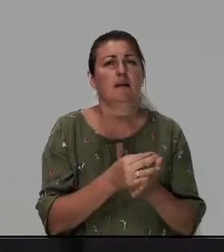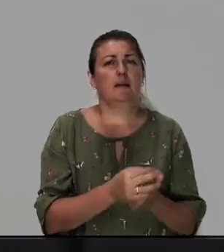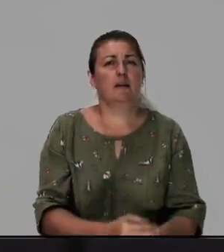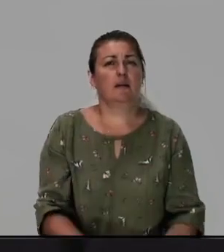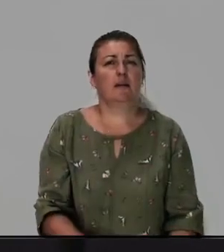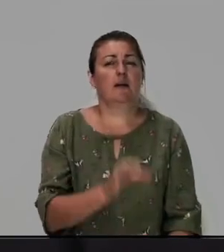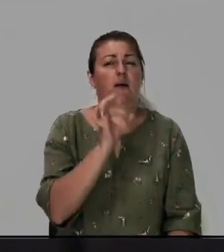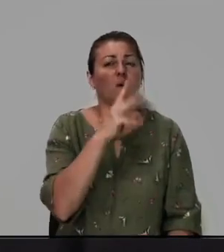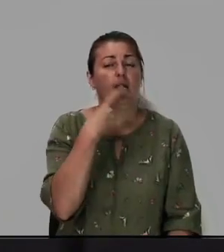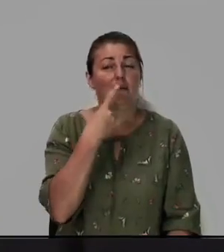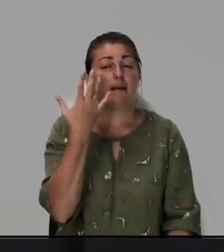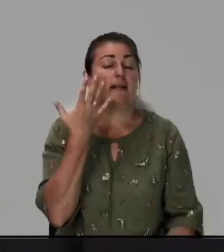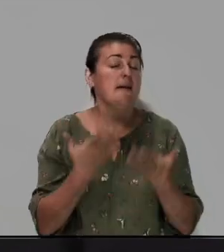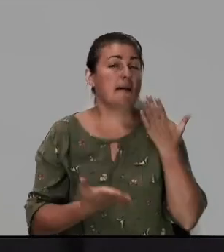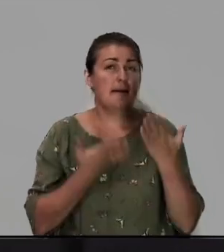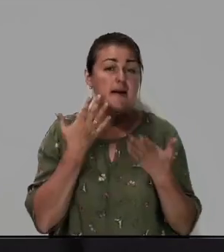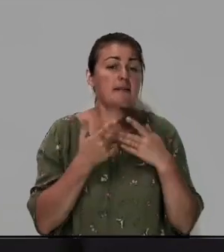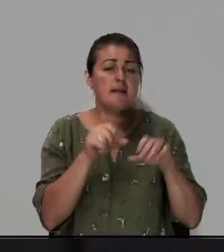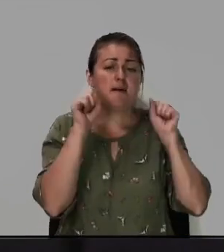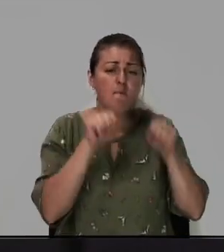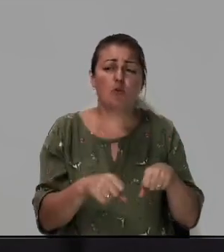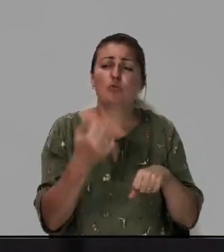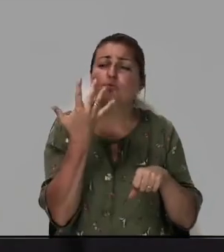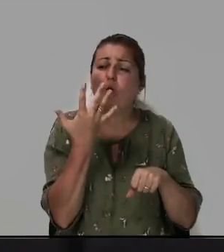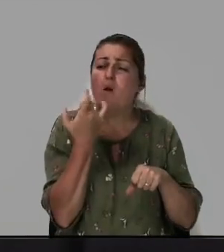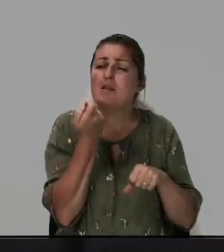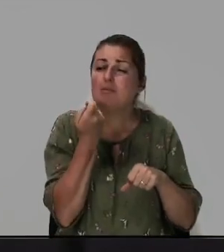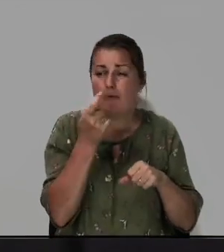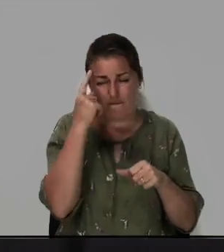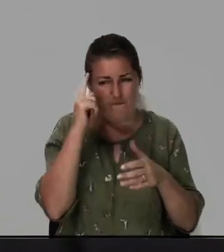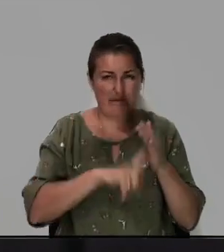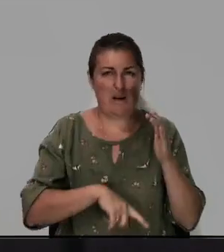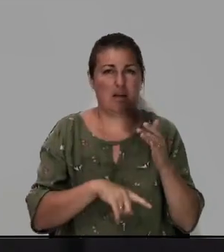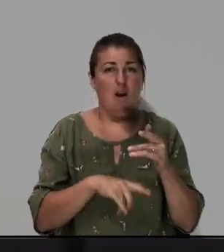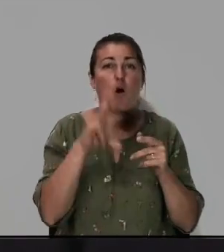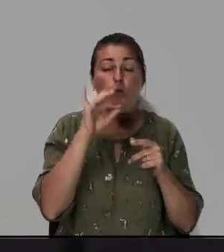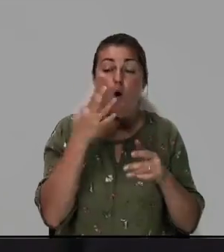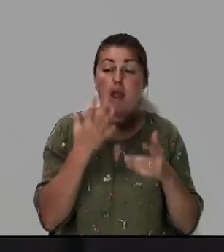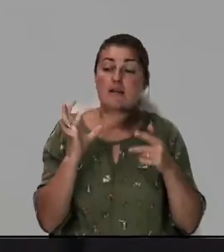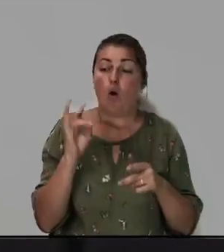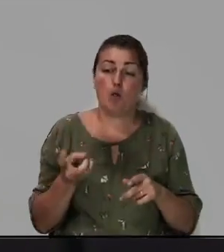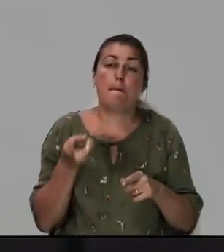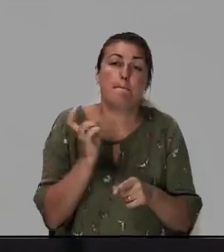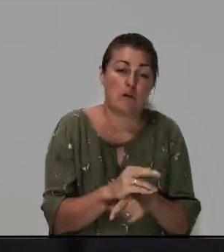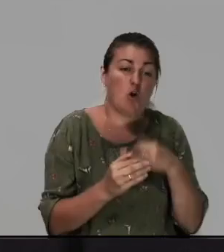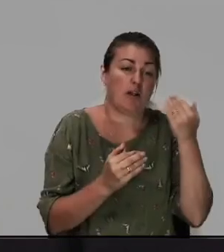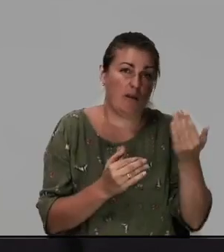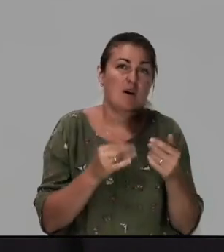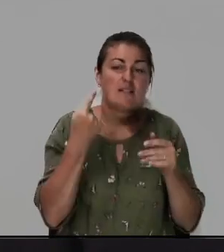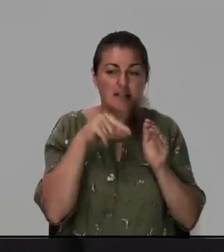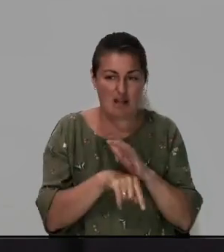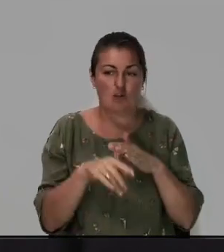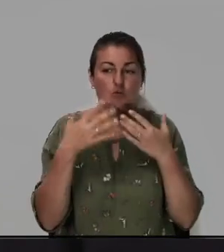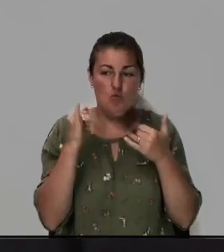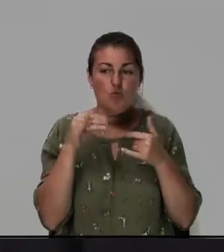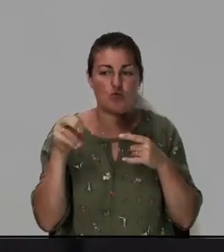он говорит если можешь сколько не будет верить но если он пришел к нему значит сколько